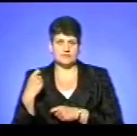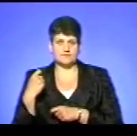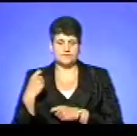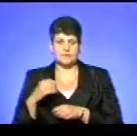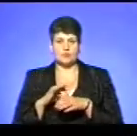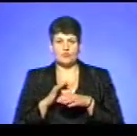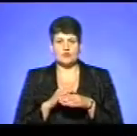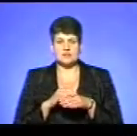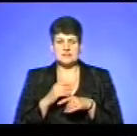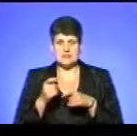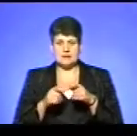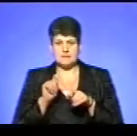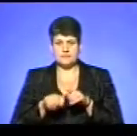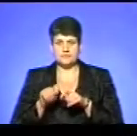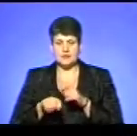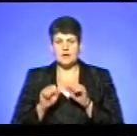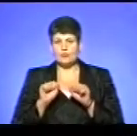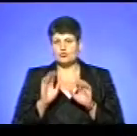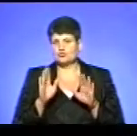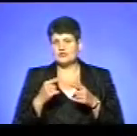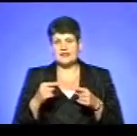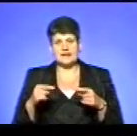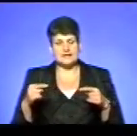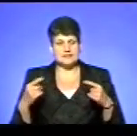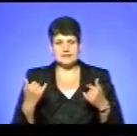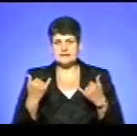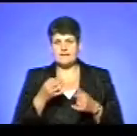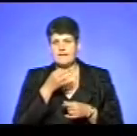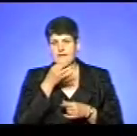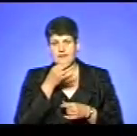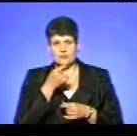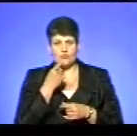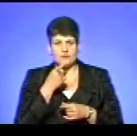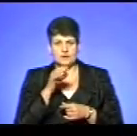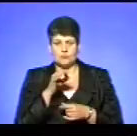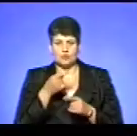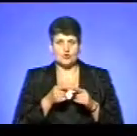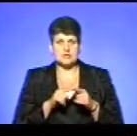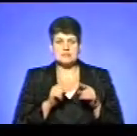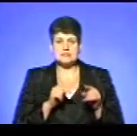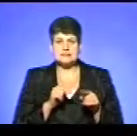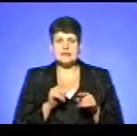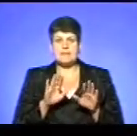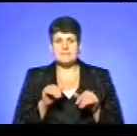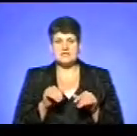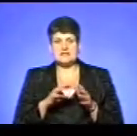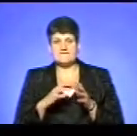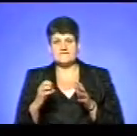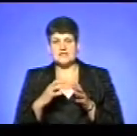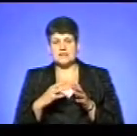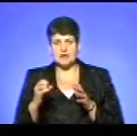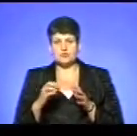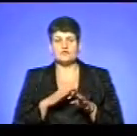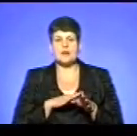Проводиться розслідування, можуть бути версії різні. Зараз рано про це говорити, тому що після відкачування і